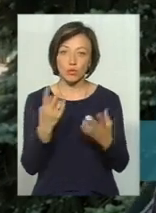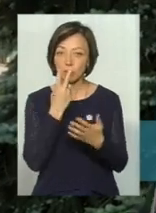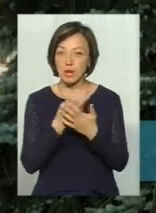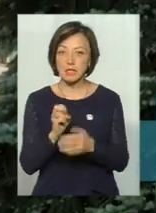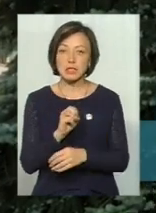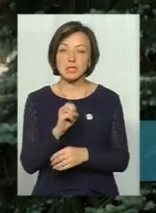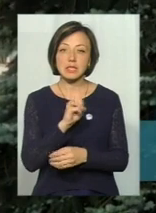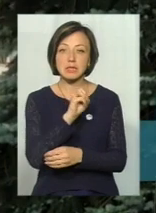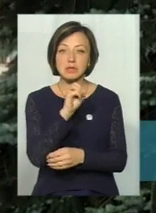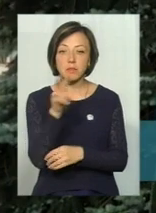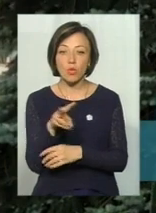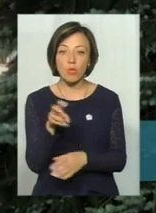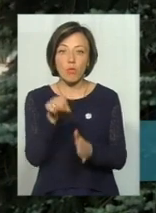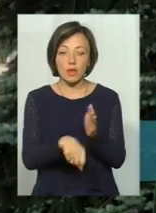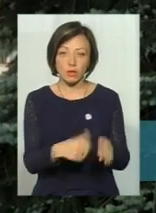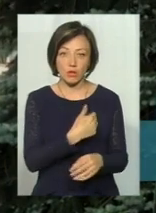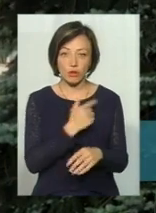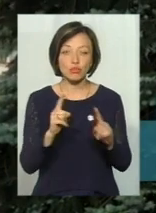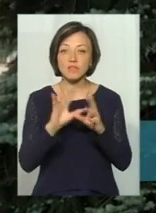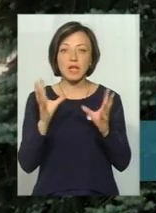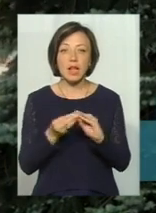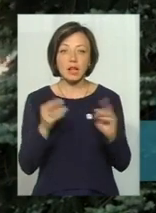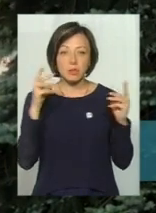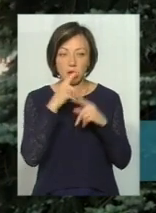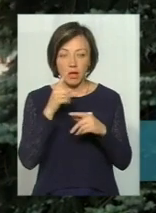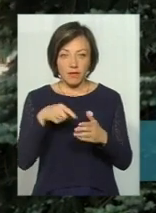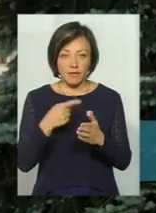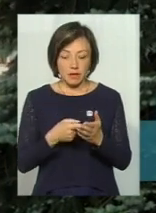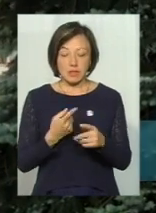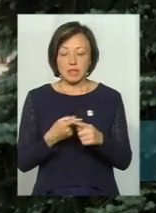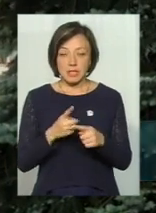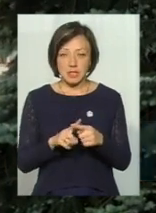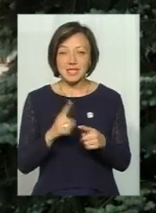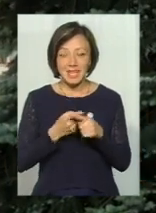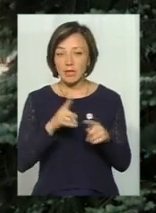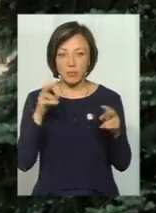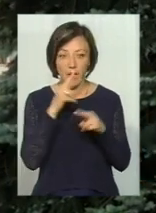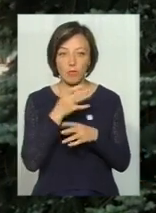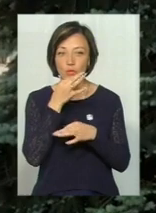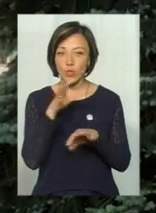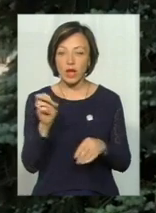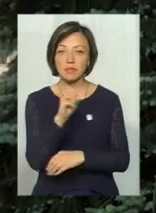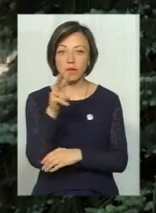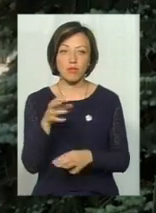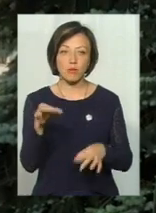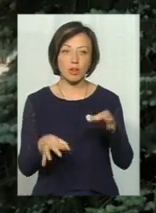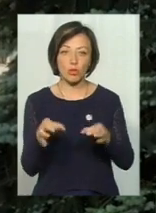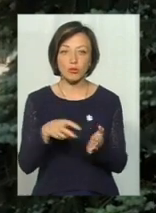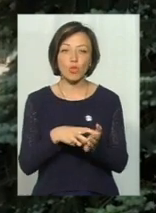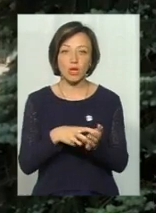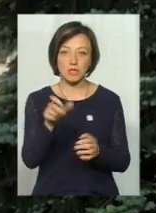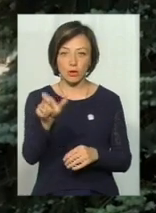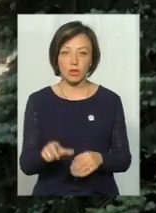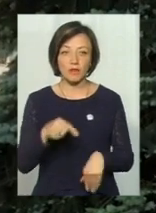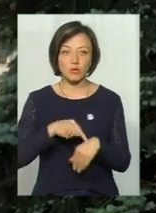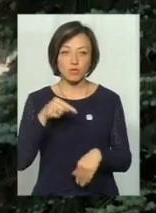і зразу намагаються її вбити. Що взагалі є неправильним, тому що будь-яка змія в природі, вона боїться людину.